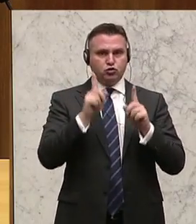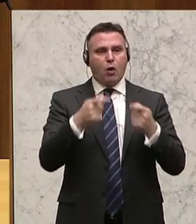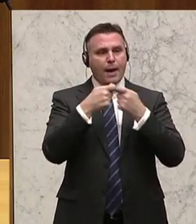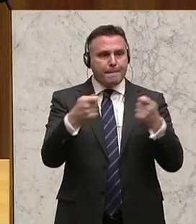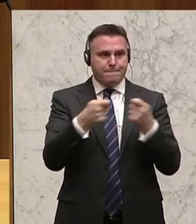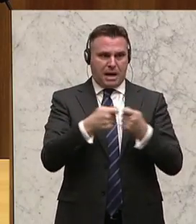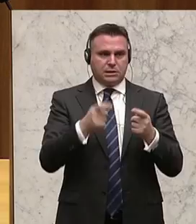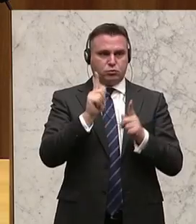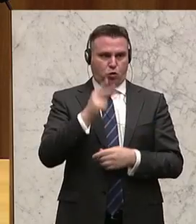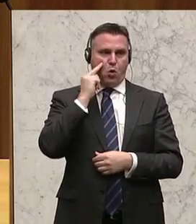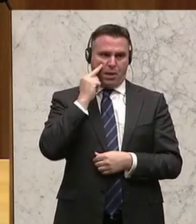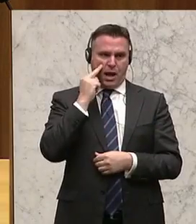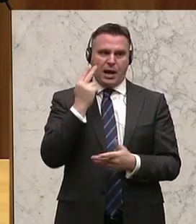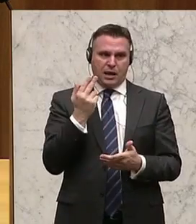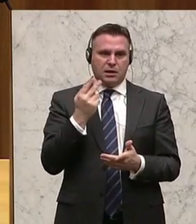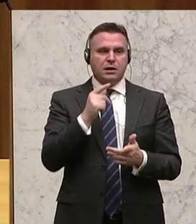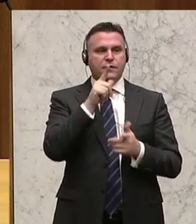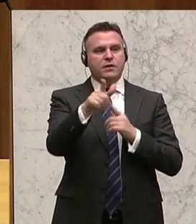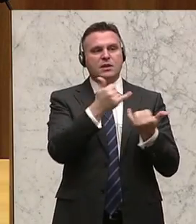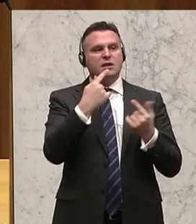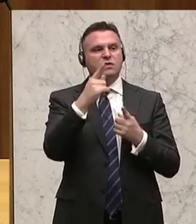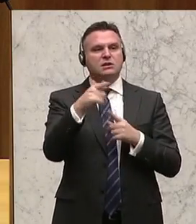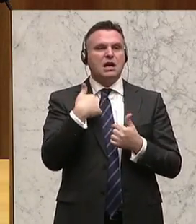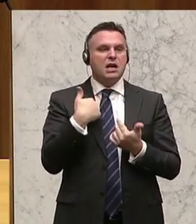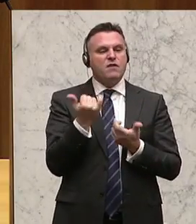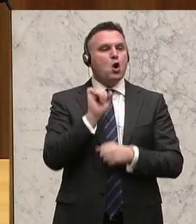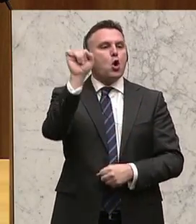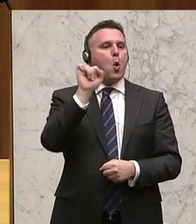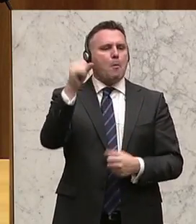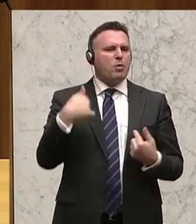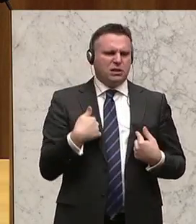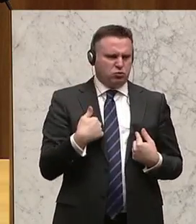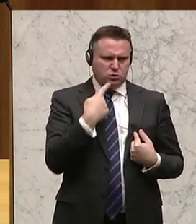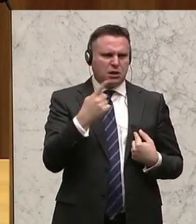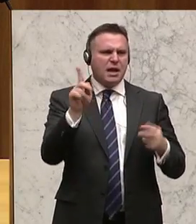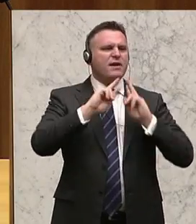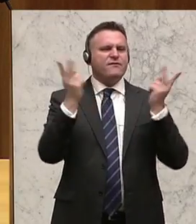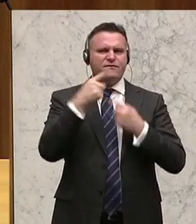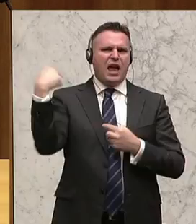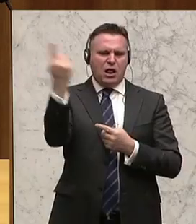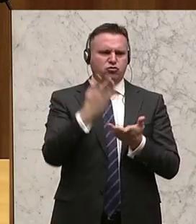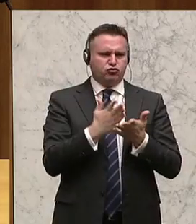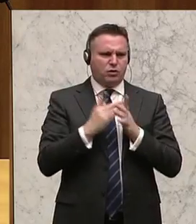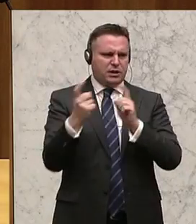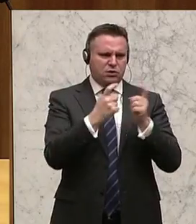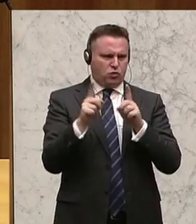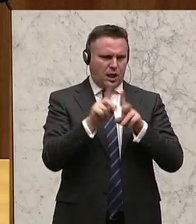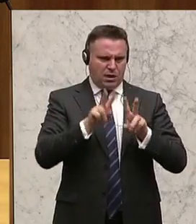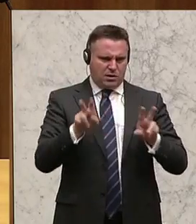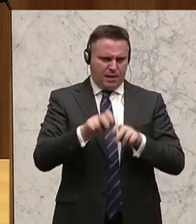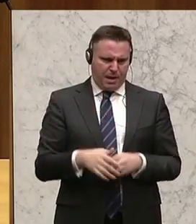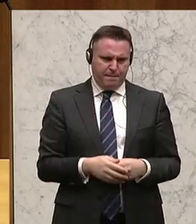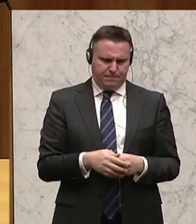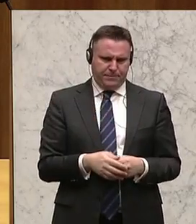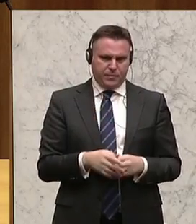überlegen, ohne hier gleich irgendwie in ein marxistisches Eck gestellt zu werden. Das wird in der ganzen Welt im Übrigen diskutiert. Ein Punkt, der